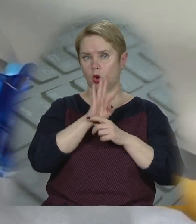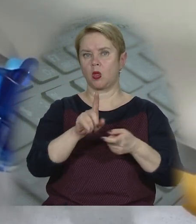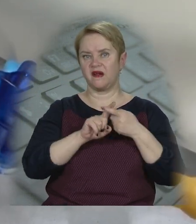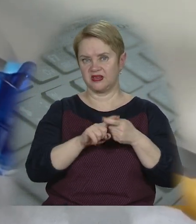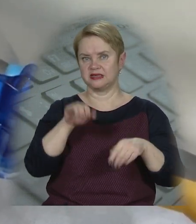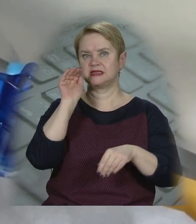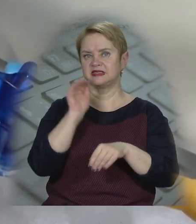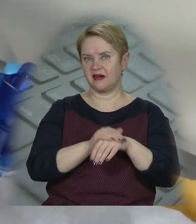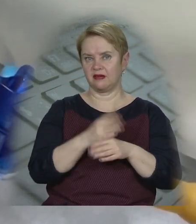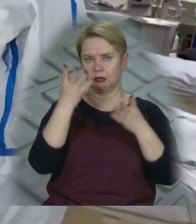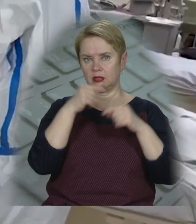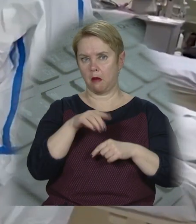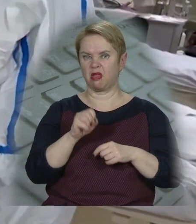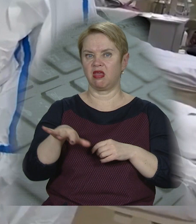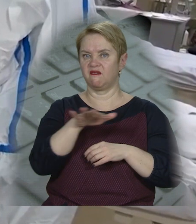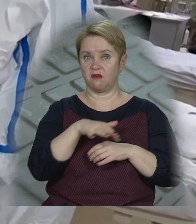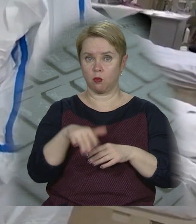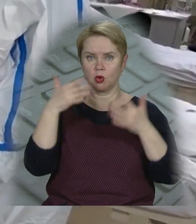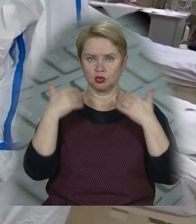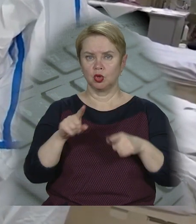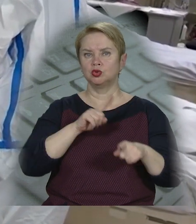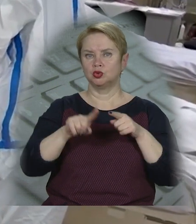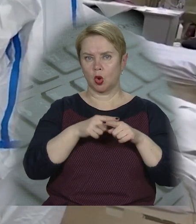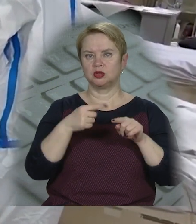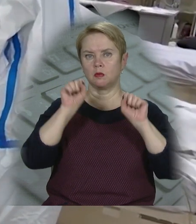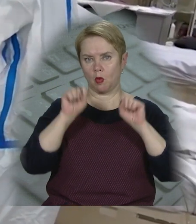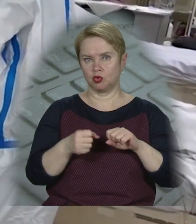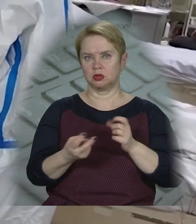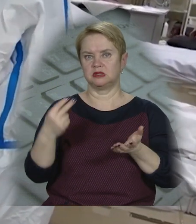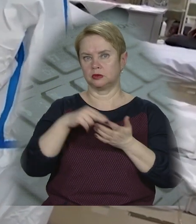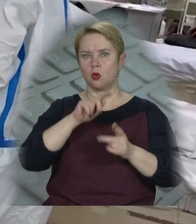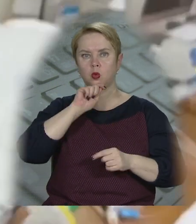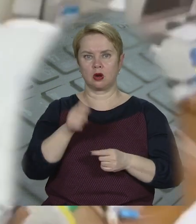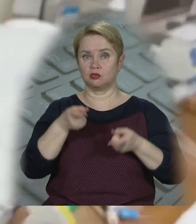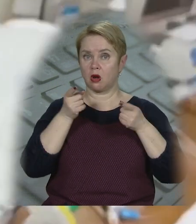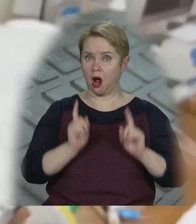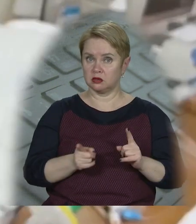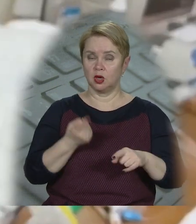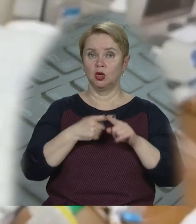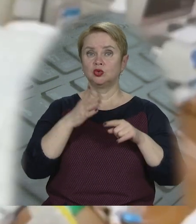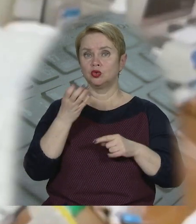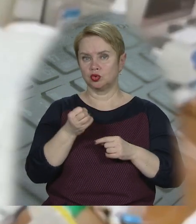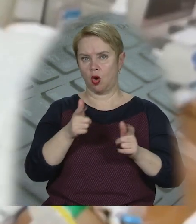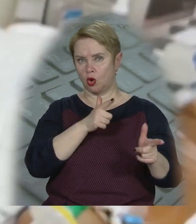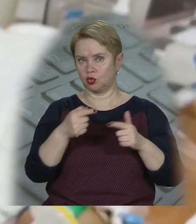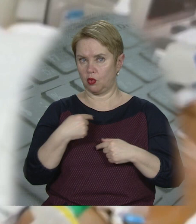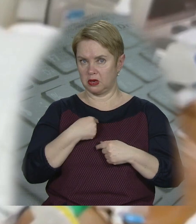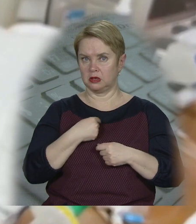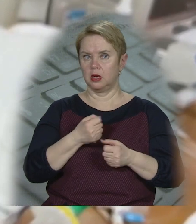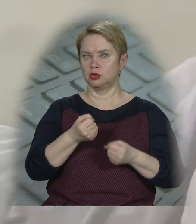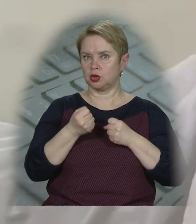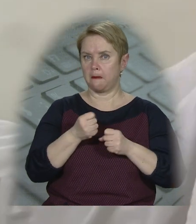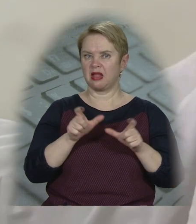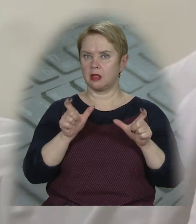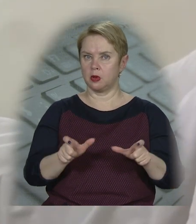на коронавірус зафіксували днями у Європі. Вже зовсім скоро це може стати й українською реальністю. Тож, чи готові ми